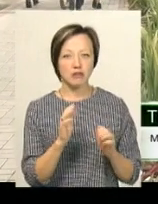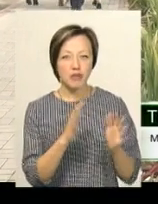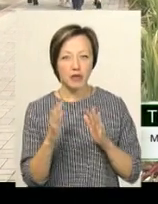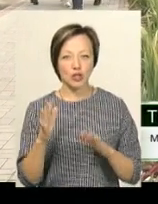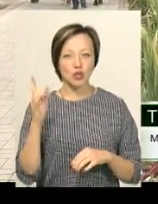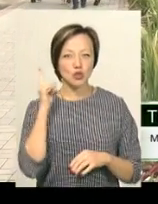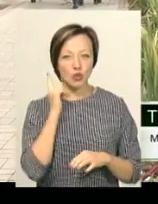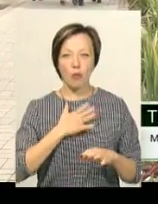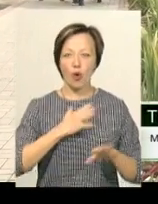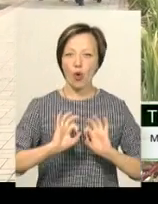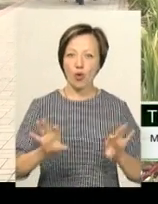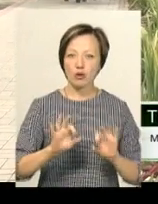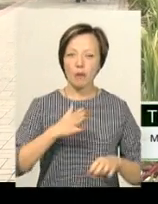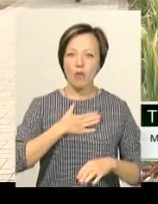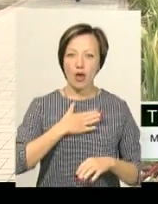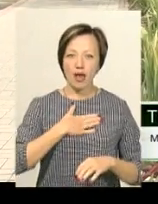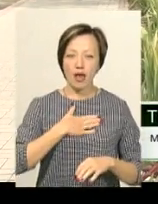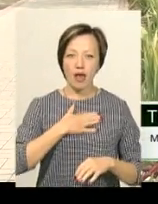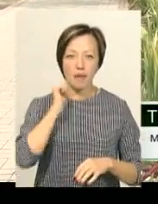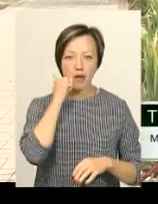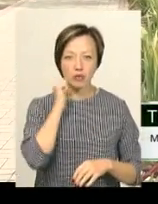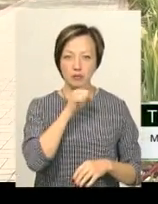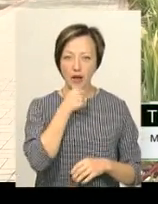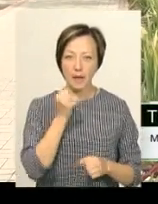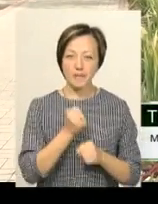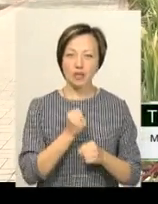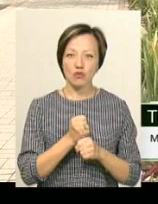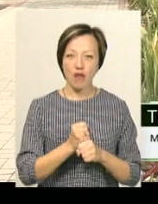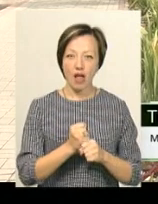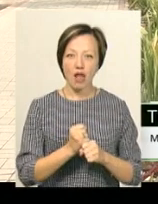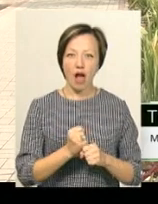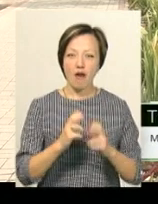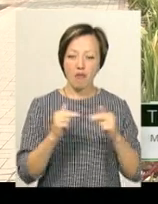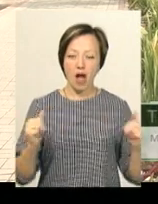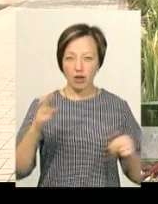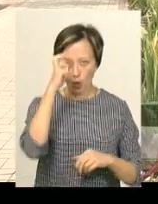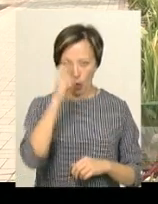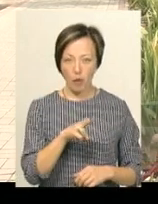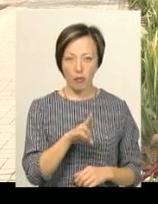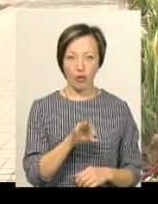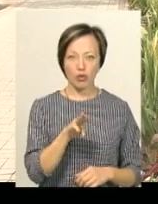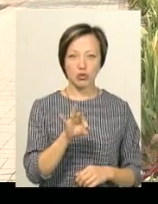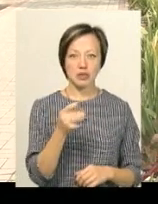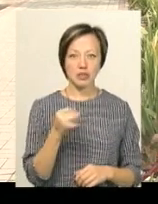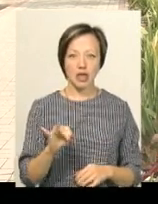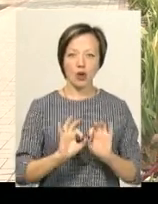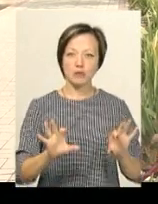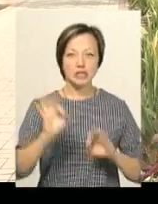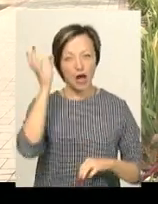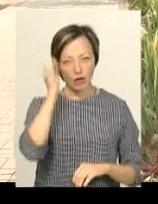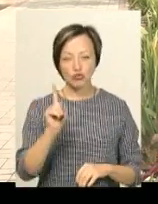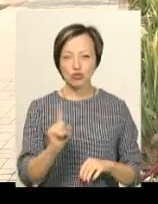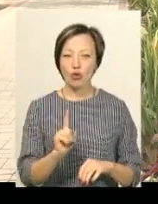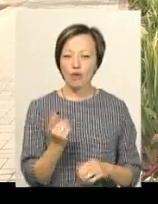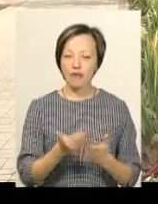мій дідусь або моя бабуся працювали в маєтку Потоцьких. І розповідають, згадують, що